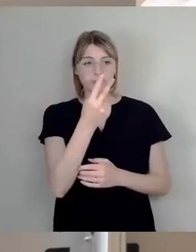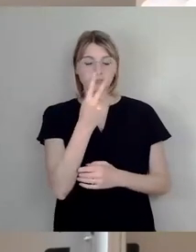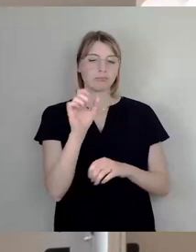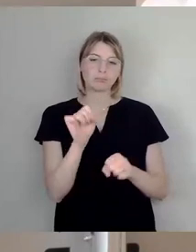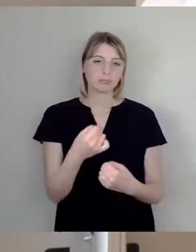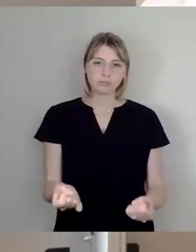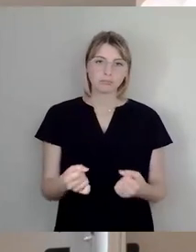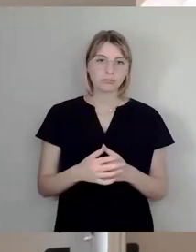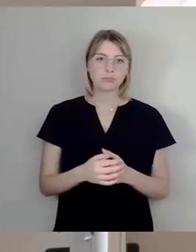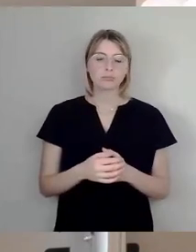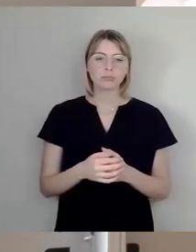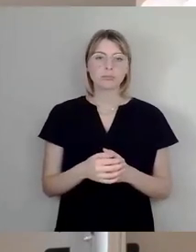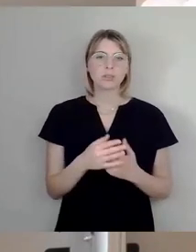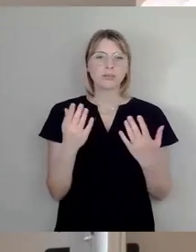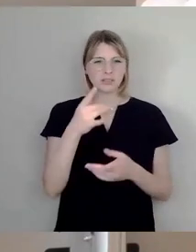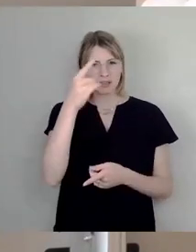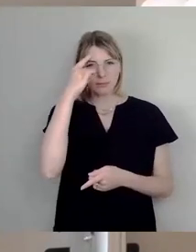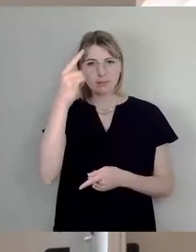wenn Sie einen Blick hier rauswerfen